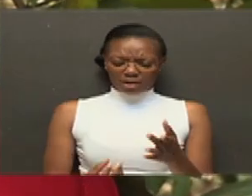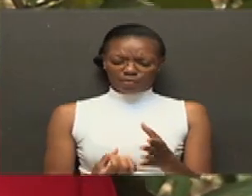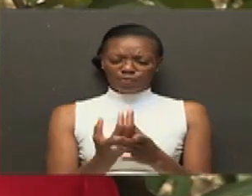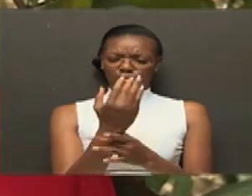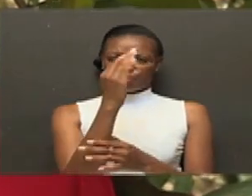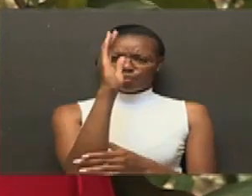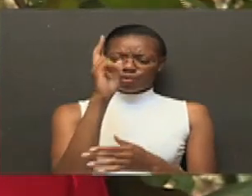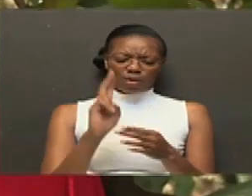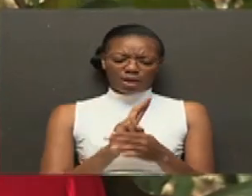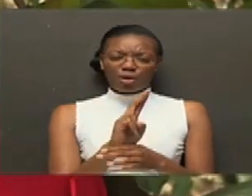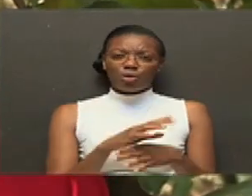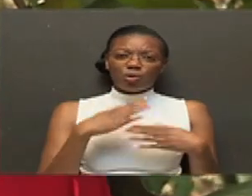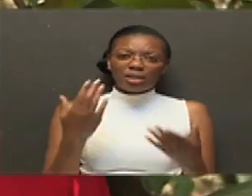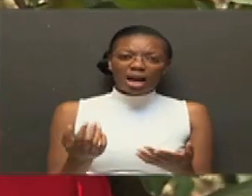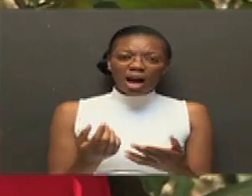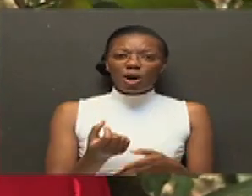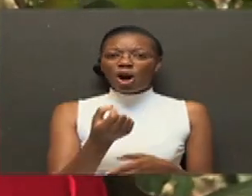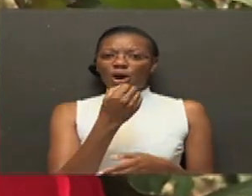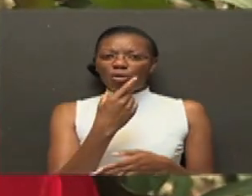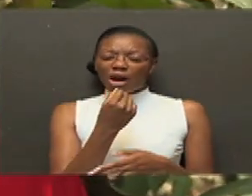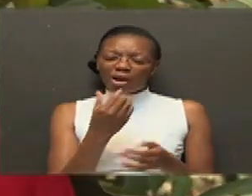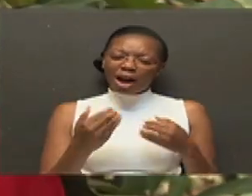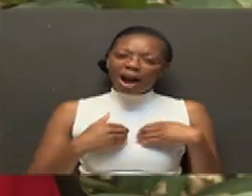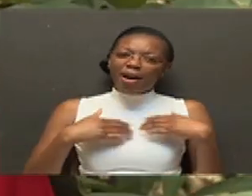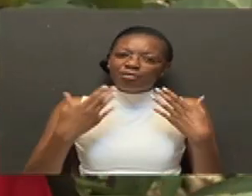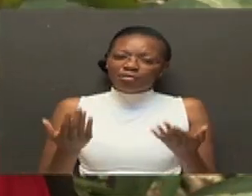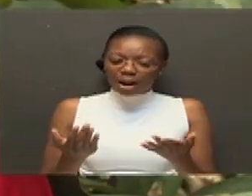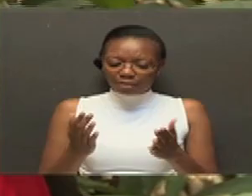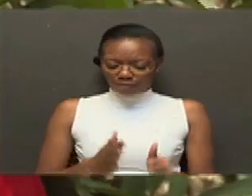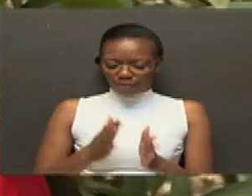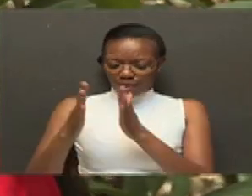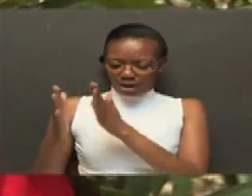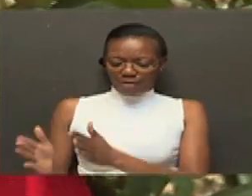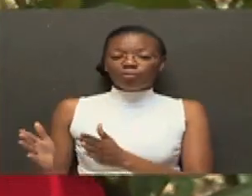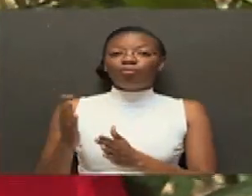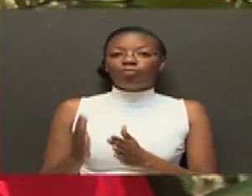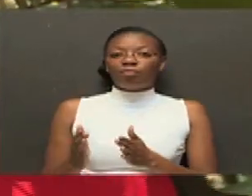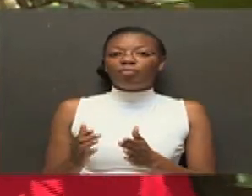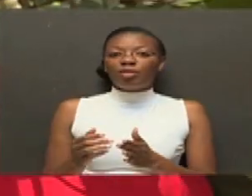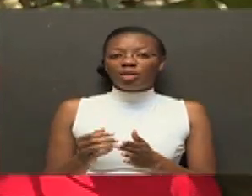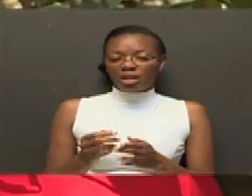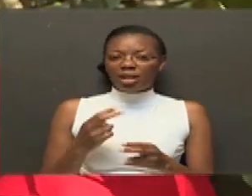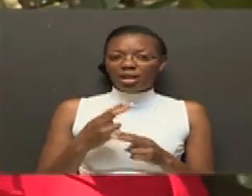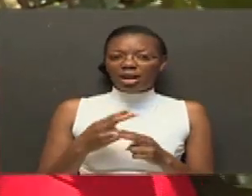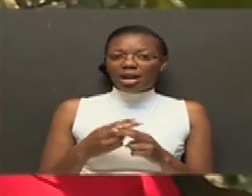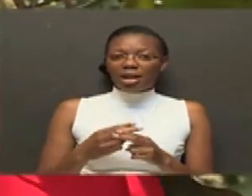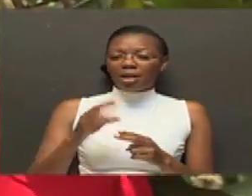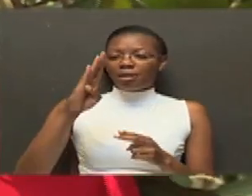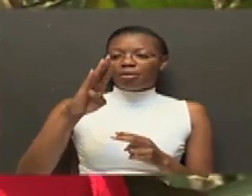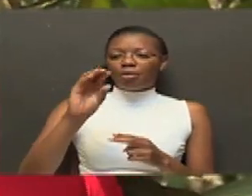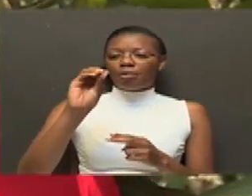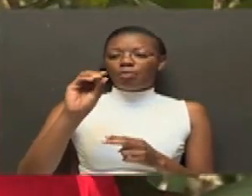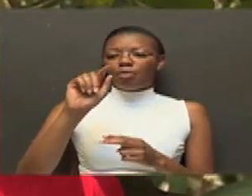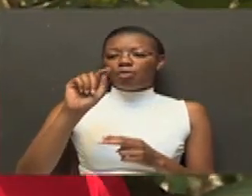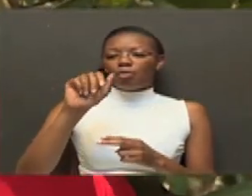miti Kutegeneza dawa Tunafunza pia Na ingine unit tunafunza hapa ama subject Naitwa ethno botani